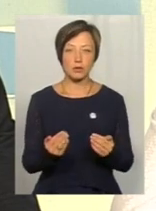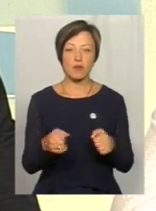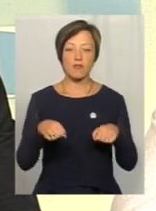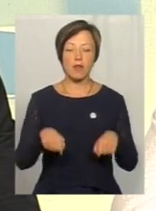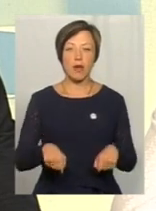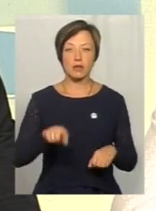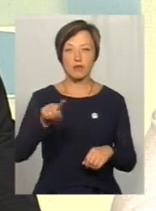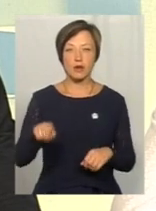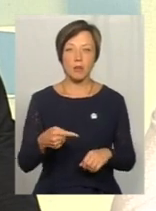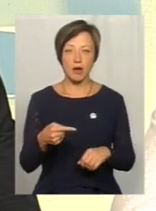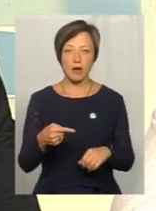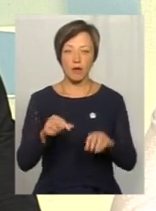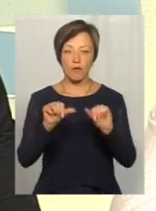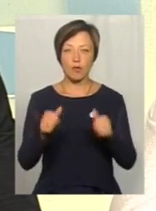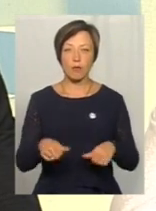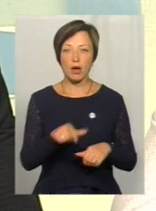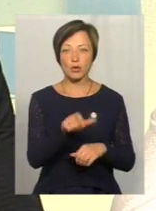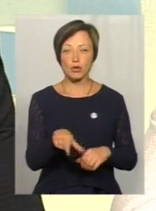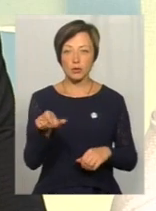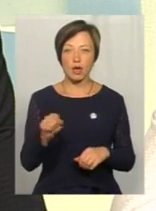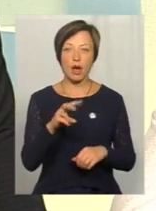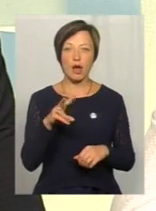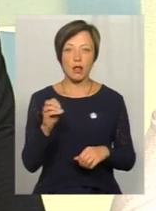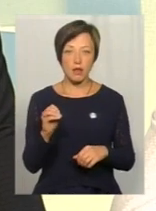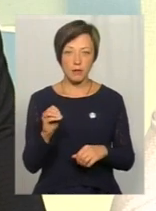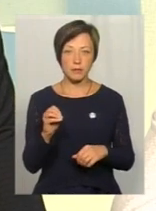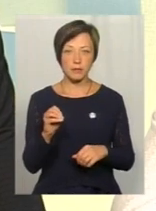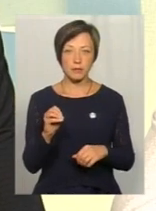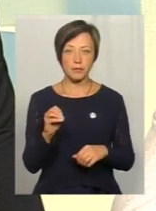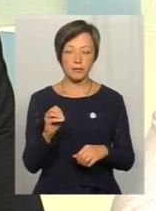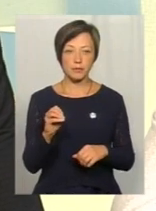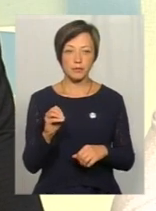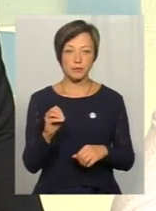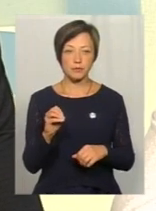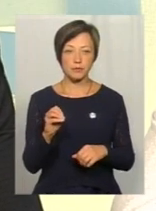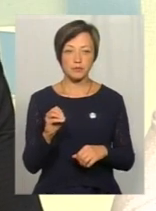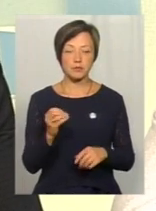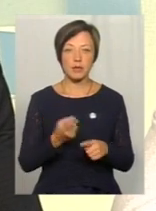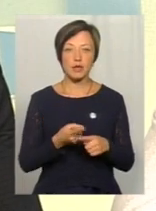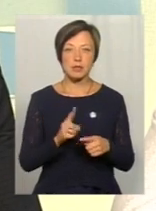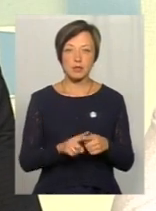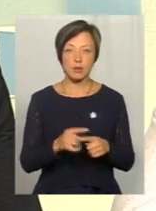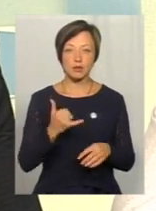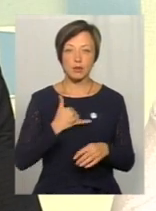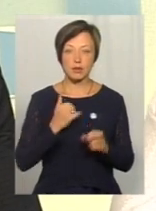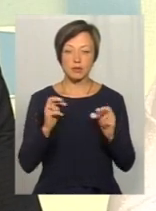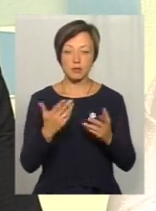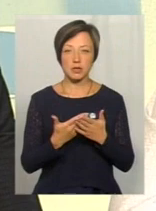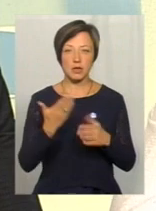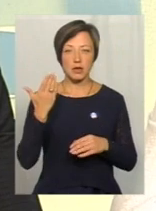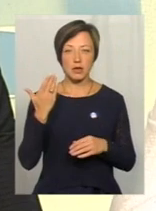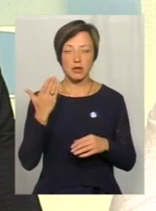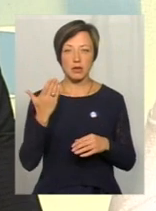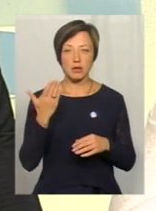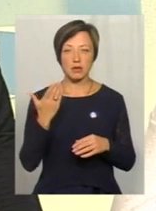Влада вимагає оформляти людей, але ж таки, це в нас, якби, якщо брати ранішні